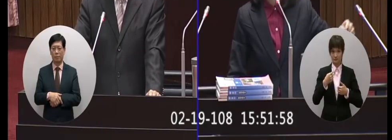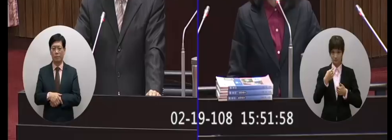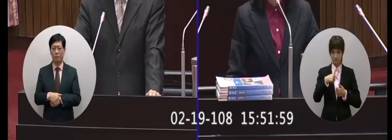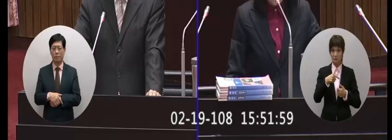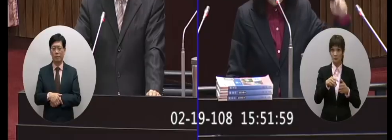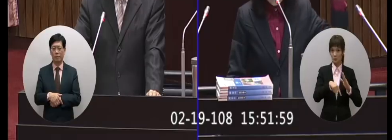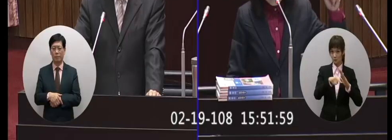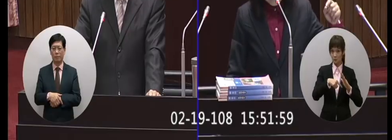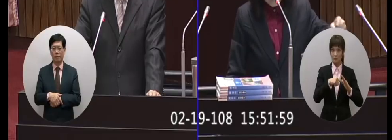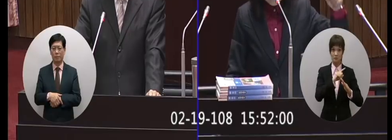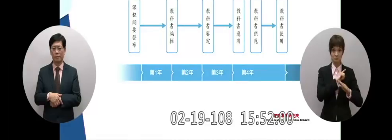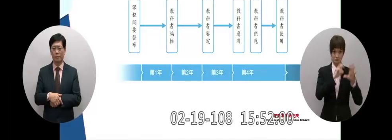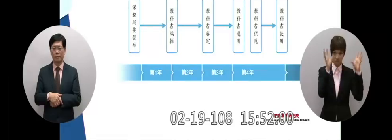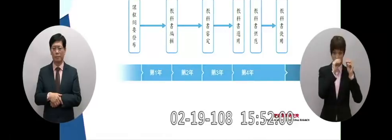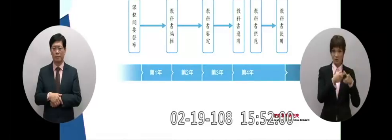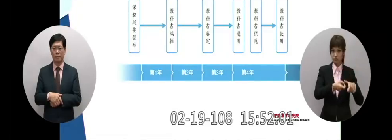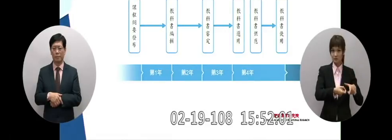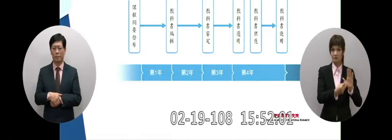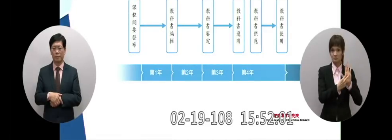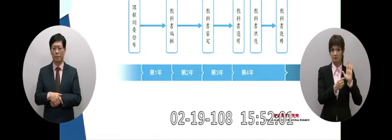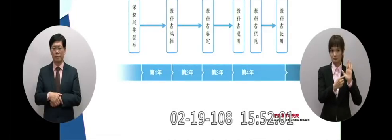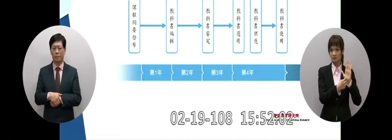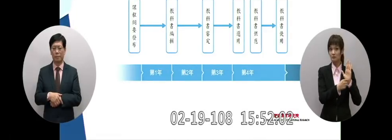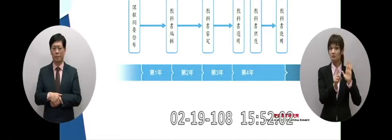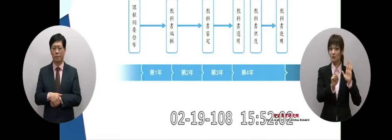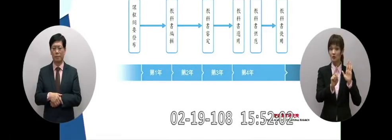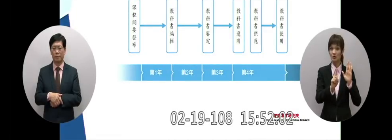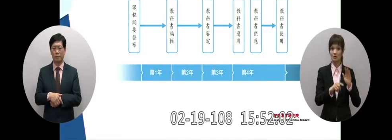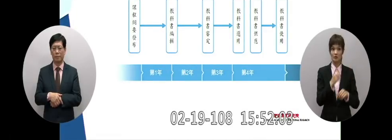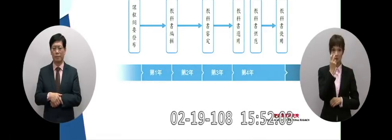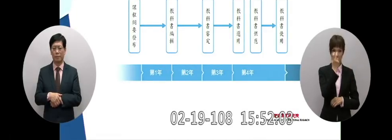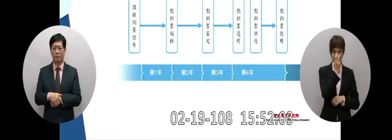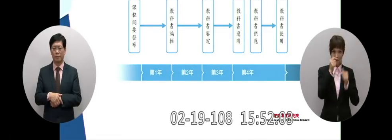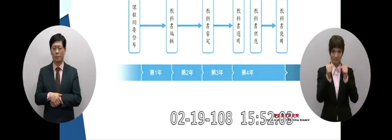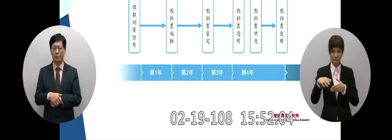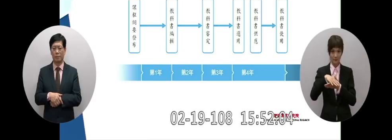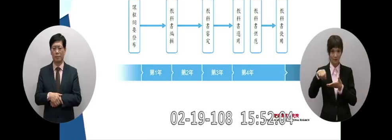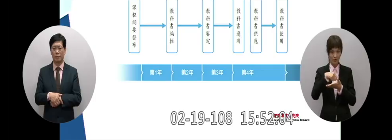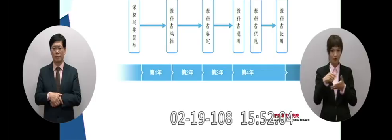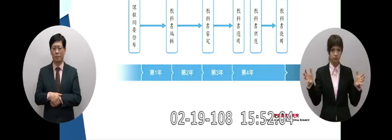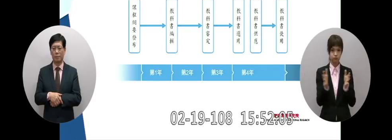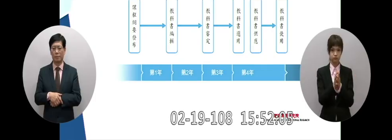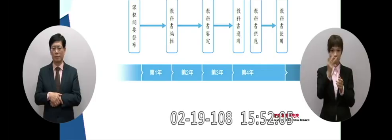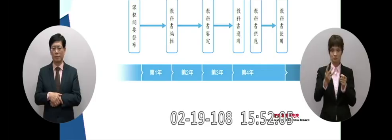教院自己內部資料審定教科書編輯到使用需要多久三年